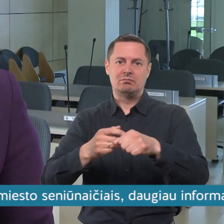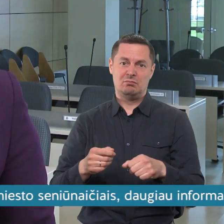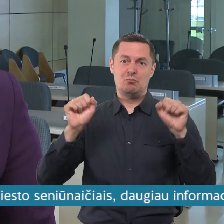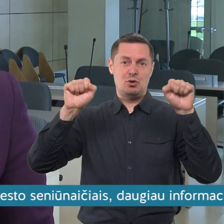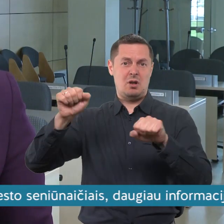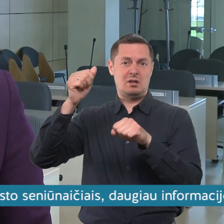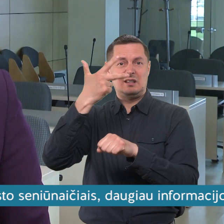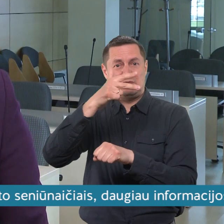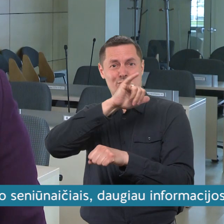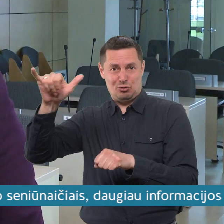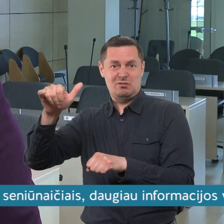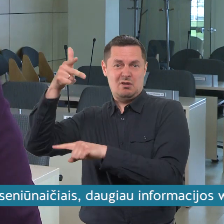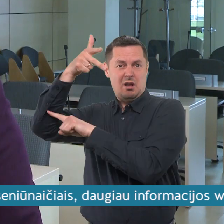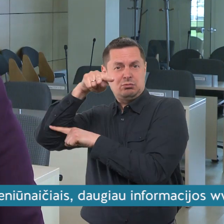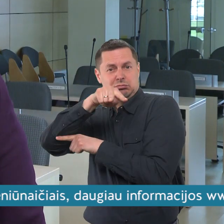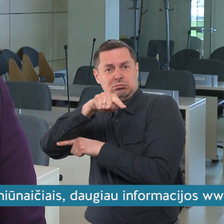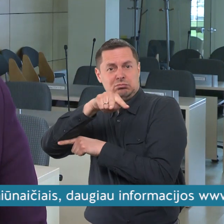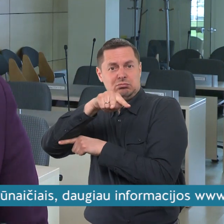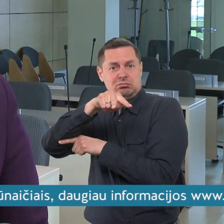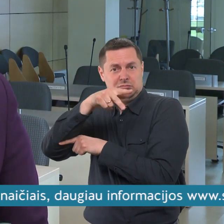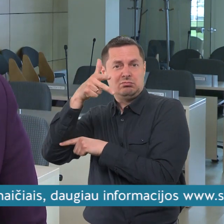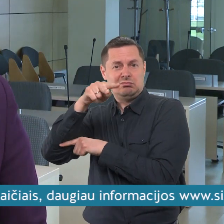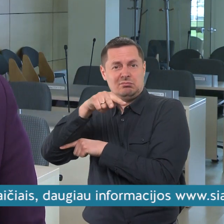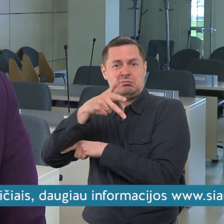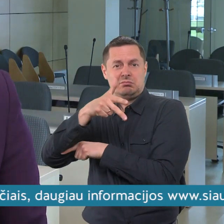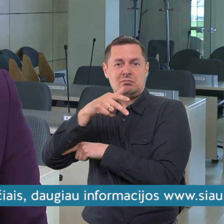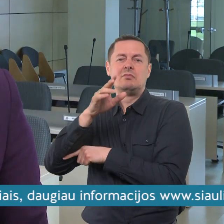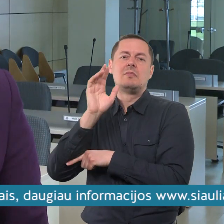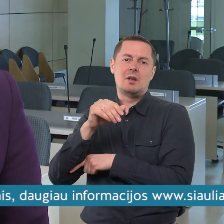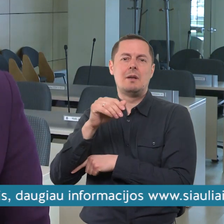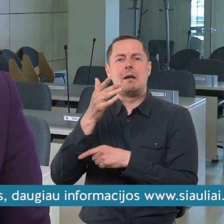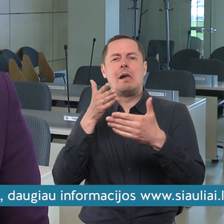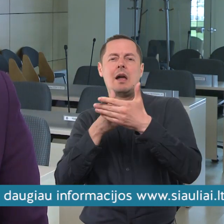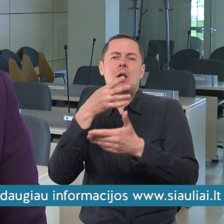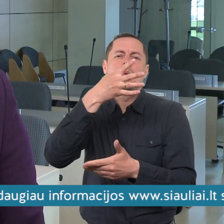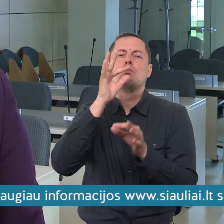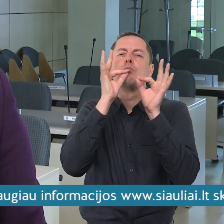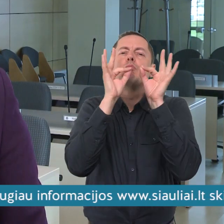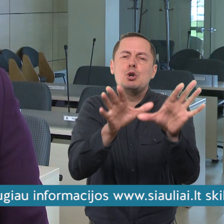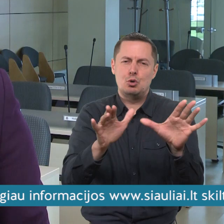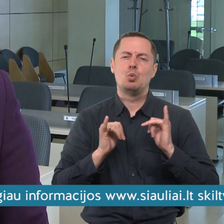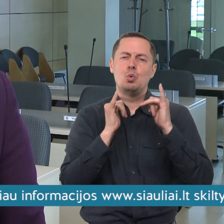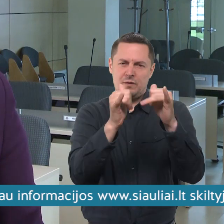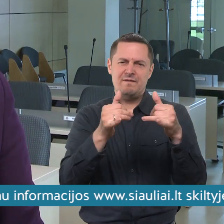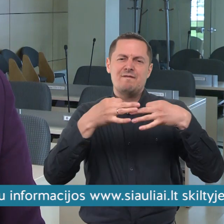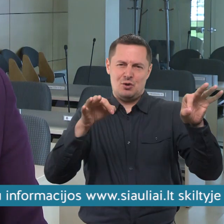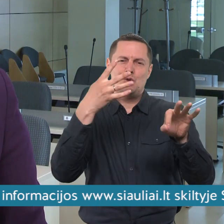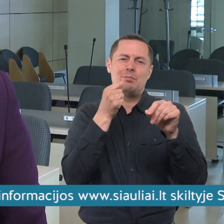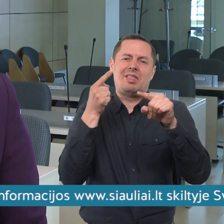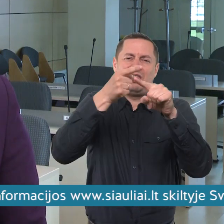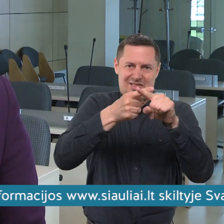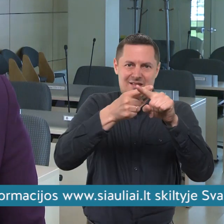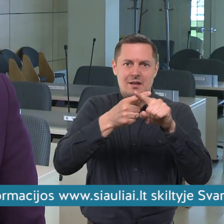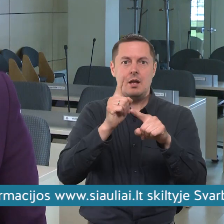vietoje galima stovėti, pavyzdžiui, 30 minučių, tai, sakykime, su tam tikra paklaida, su tam tikra tolerancija galim leisti stovėti ten iki